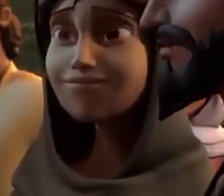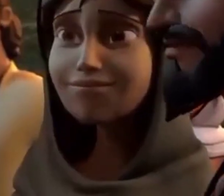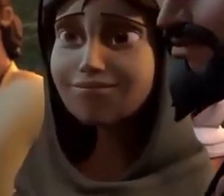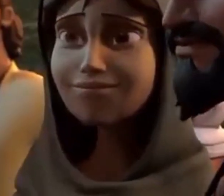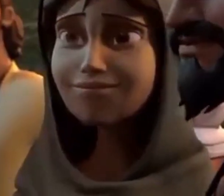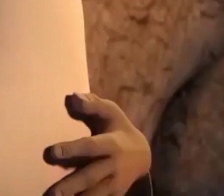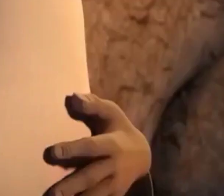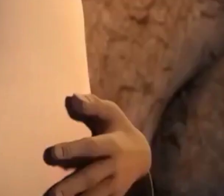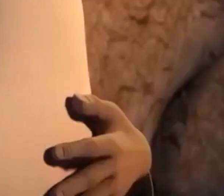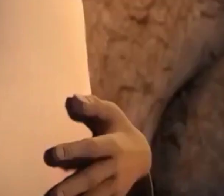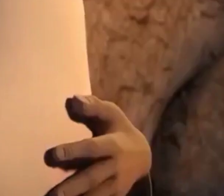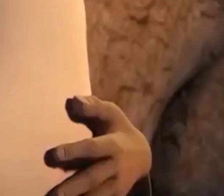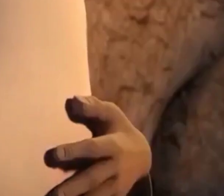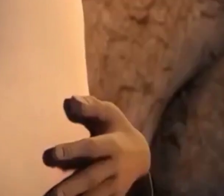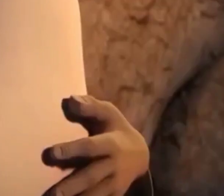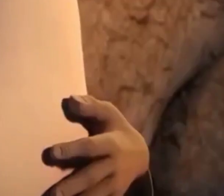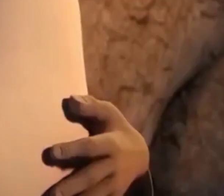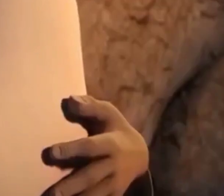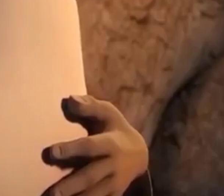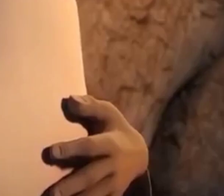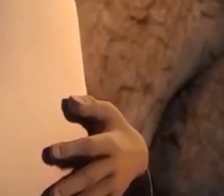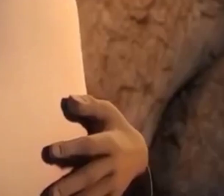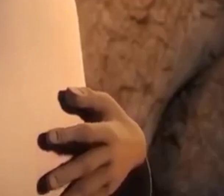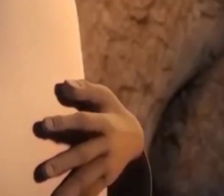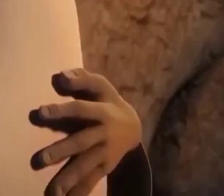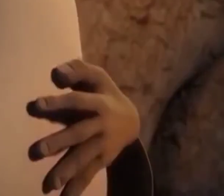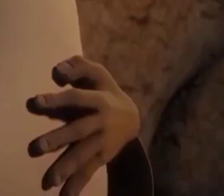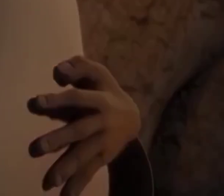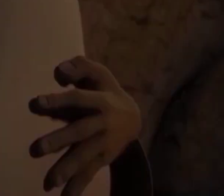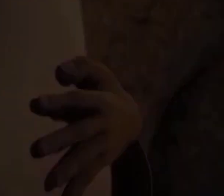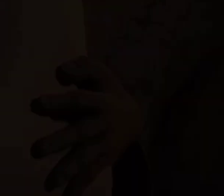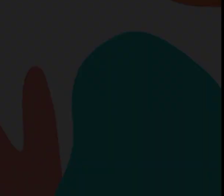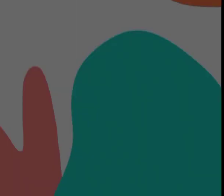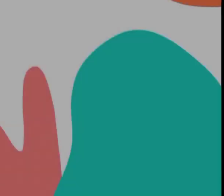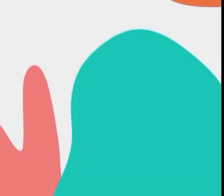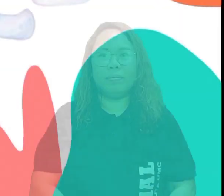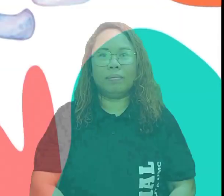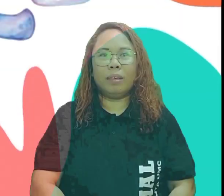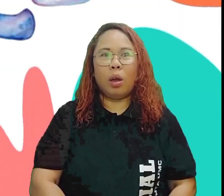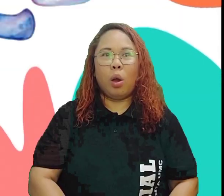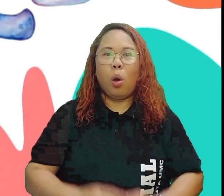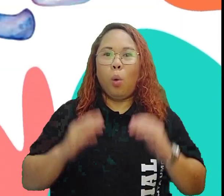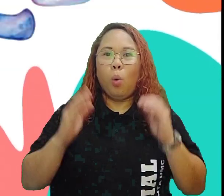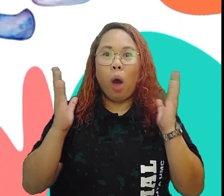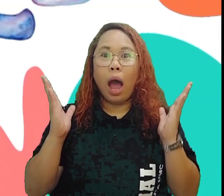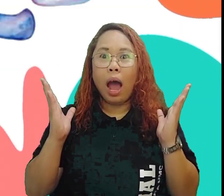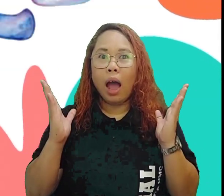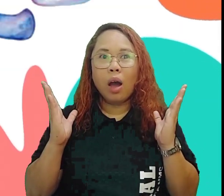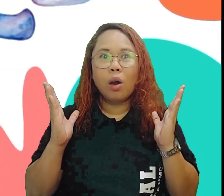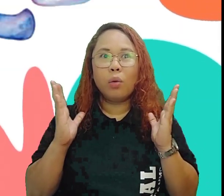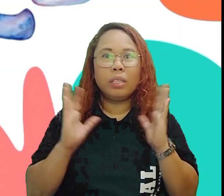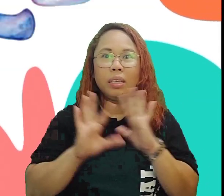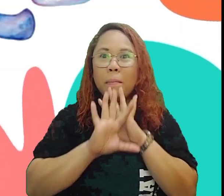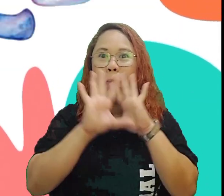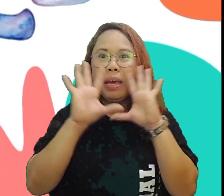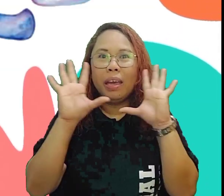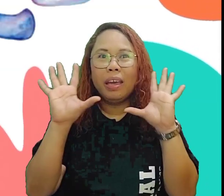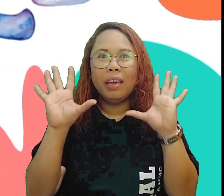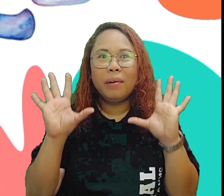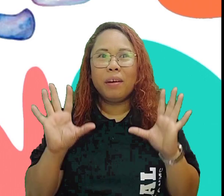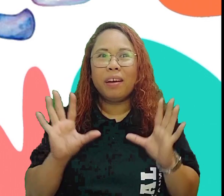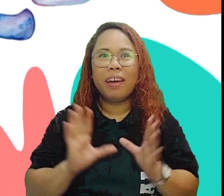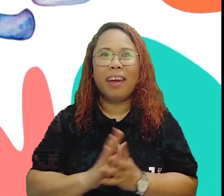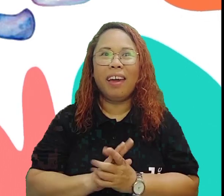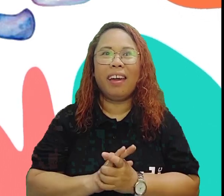gonna do to help myself with Siya Wow! It's a